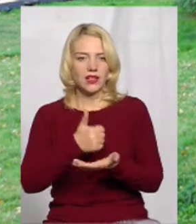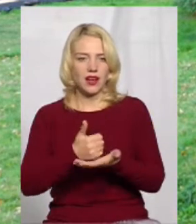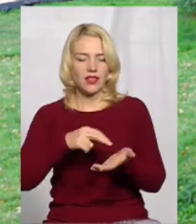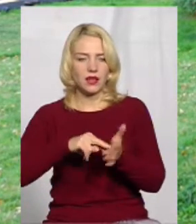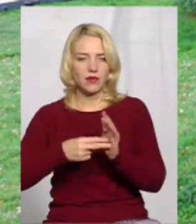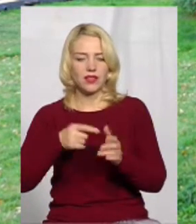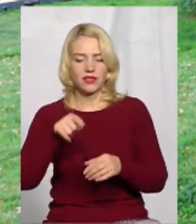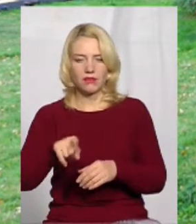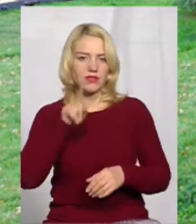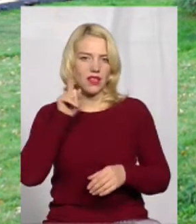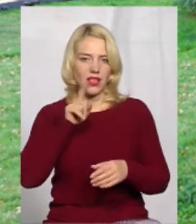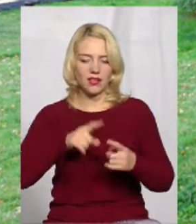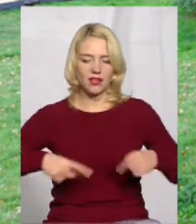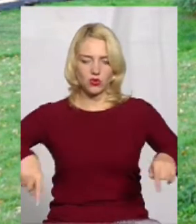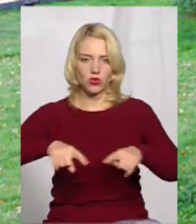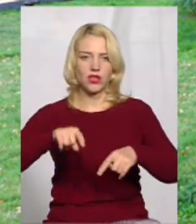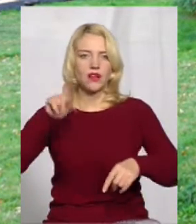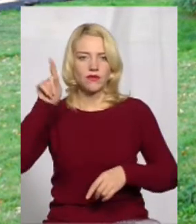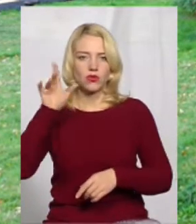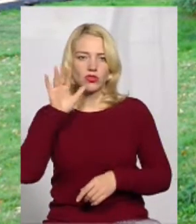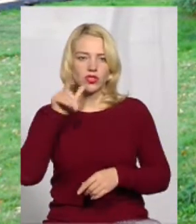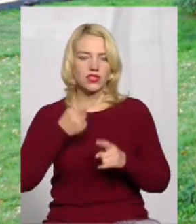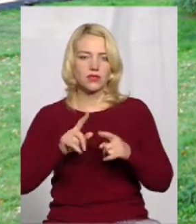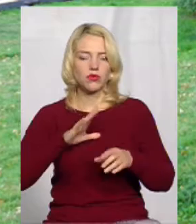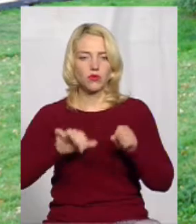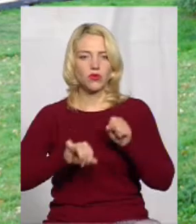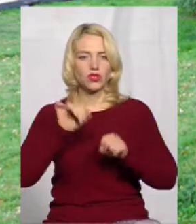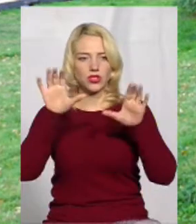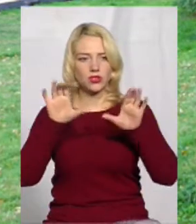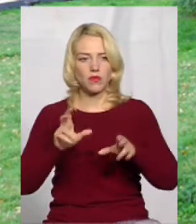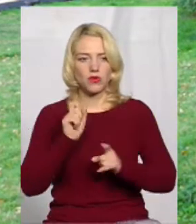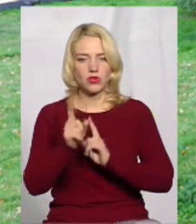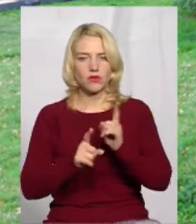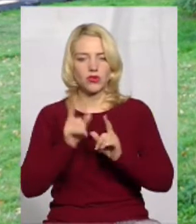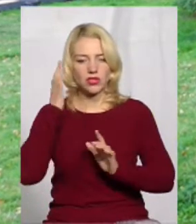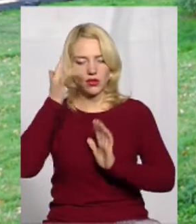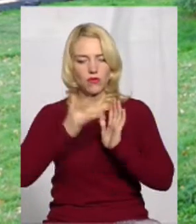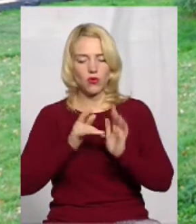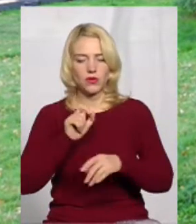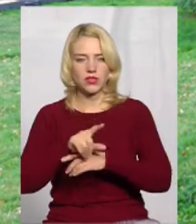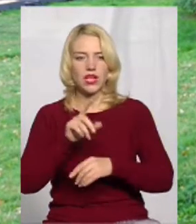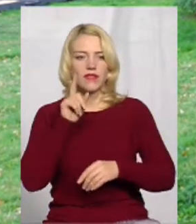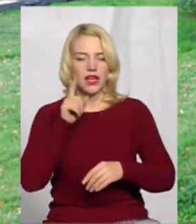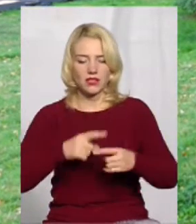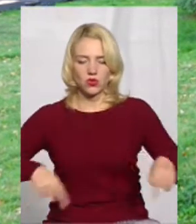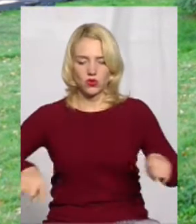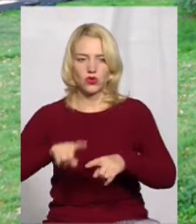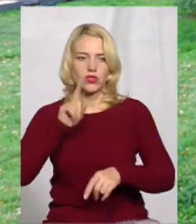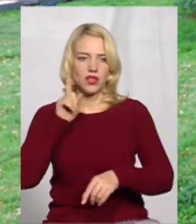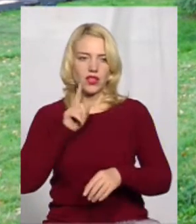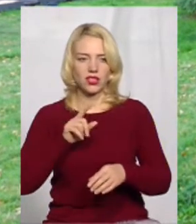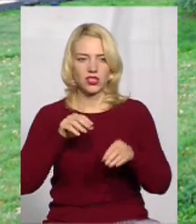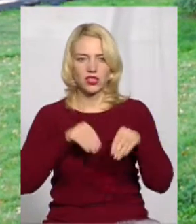зелена зона, в той час це було порушення законодавства про зміну цільового призначення на зону зелених насаджень. На